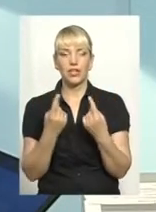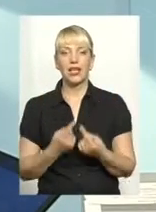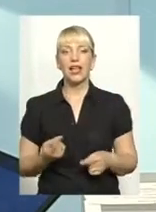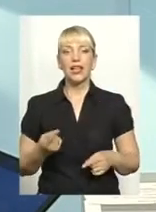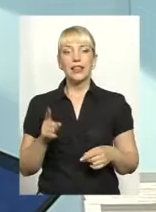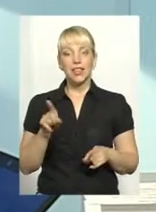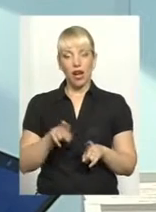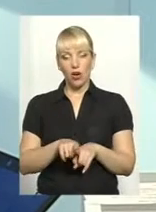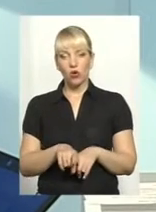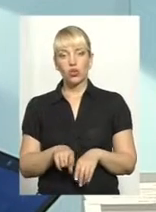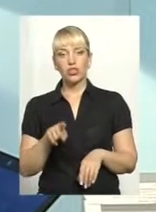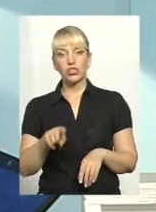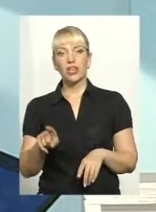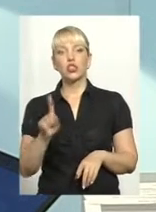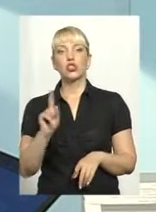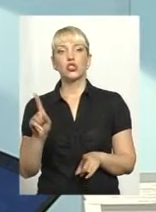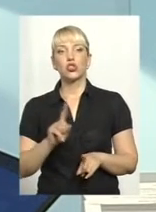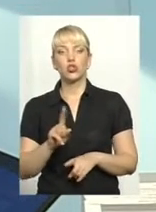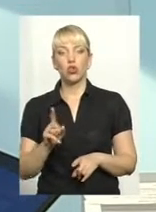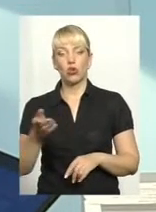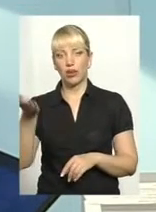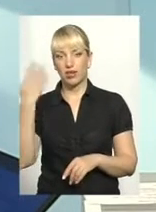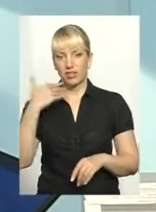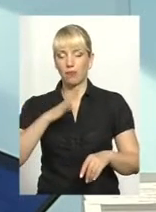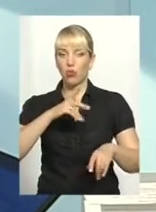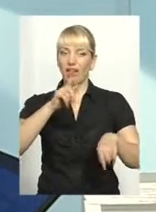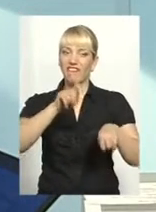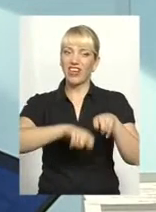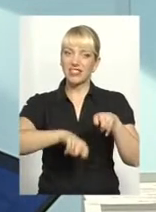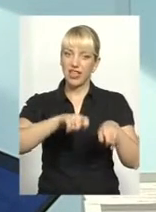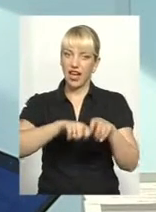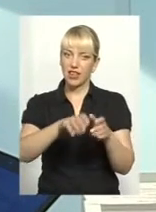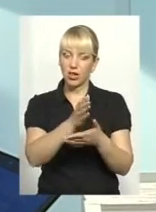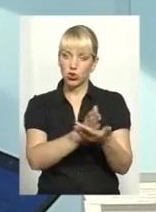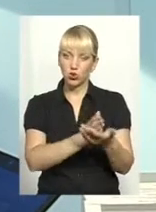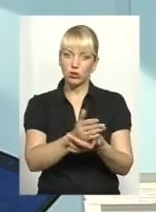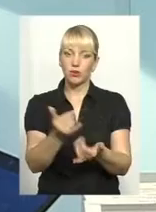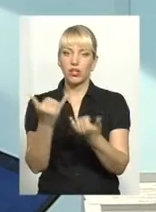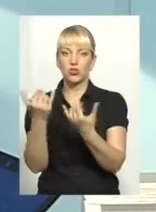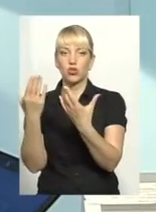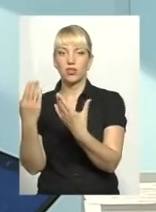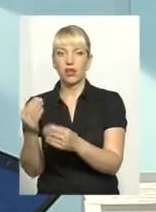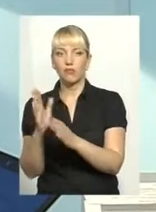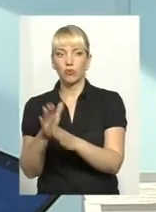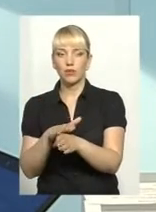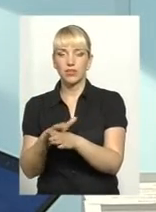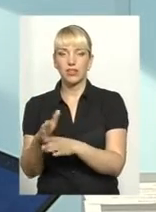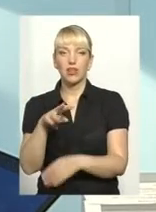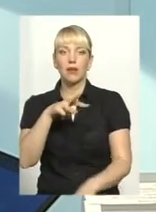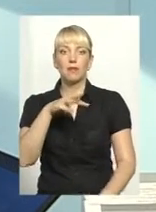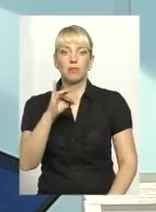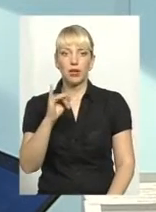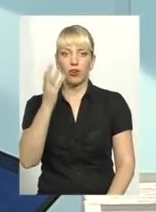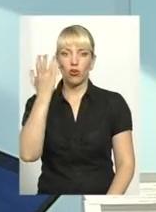раніше здійснювала перевірку, це фіскальна служба, на сьогоднішній день будемо здійснювати ми, коли державний